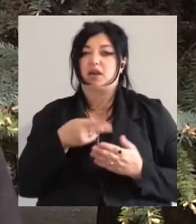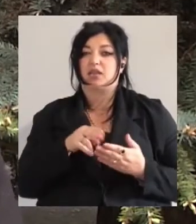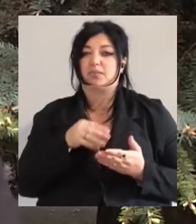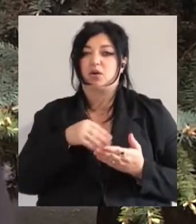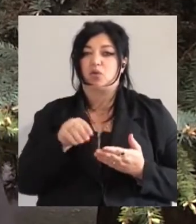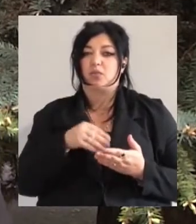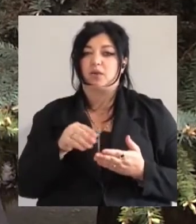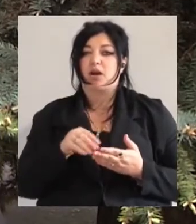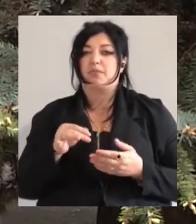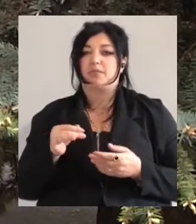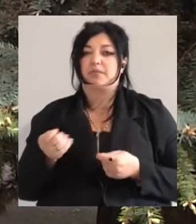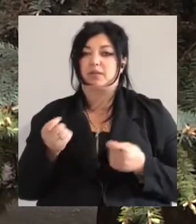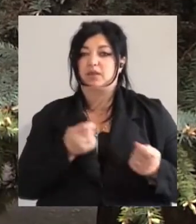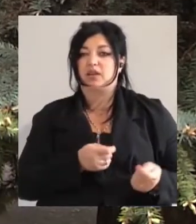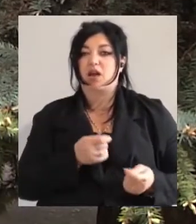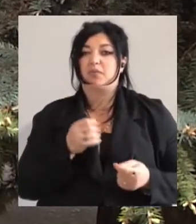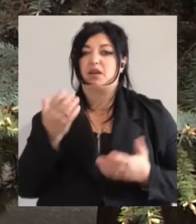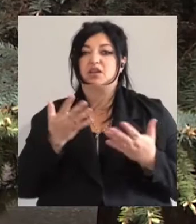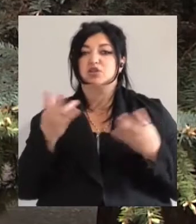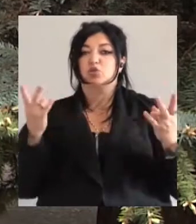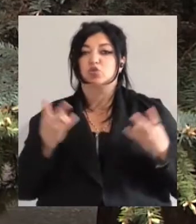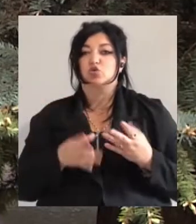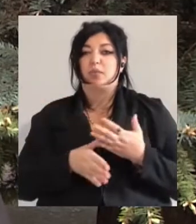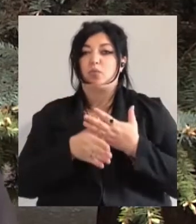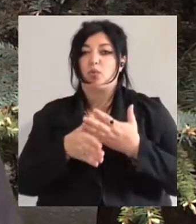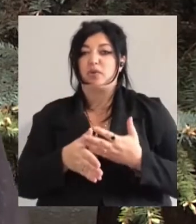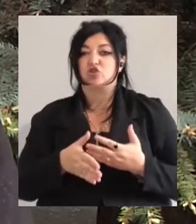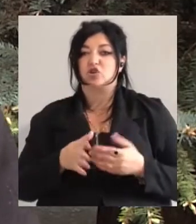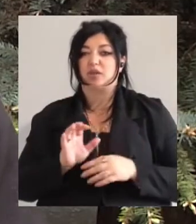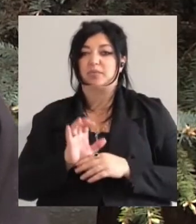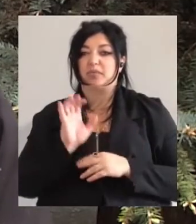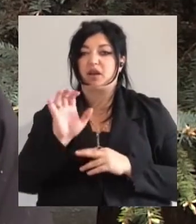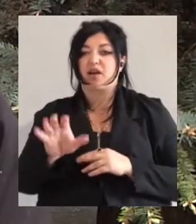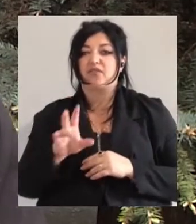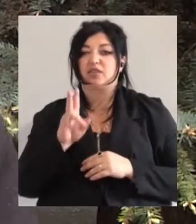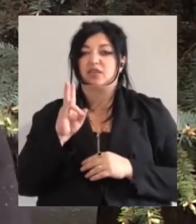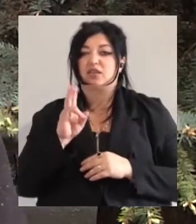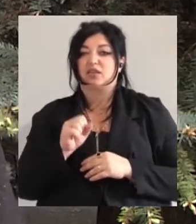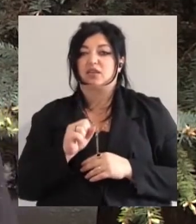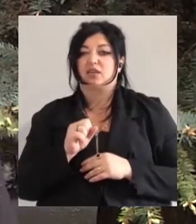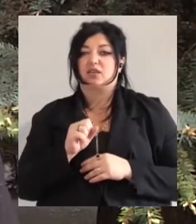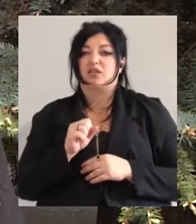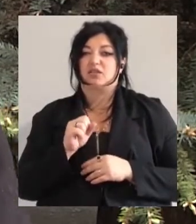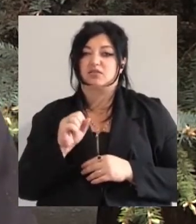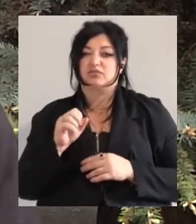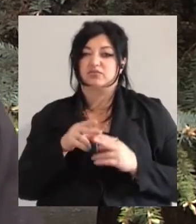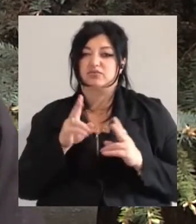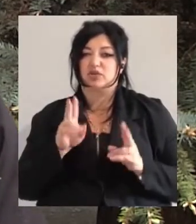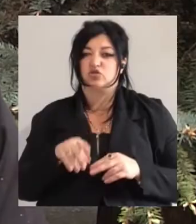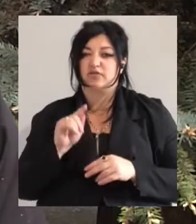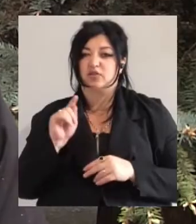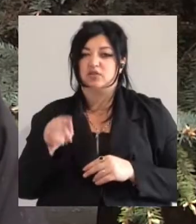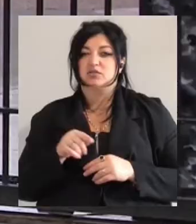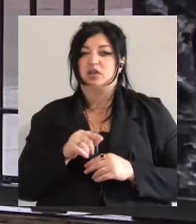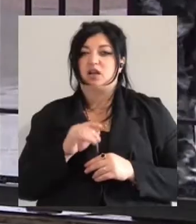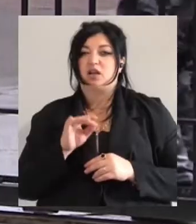допомога відправити на железнодорожний вокзал, або ще якось, ми в цьому